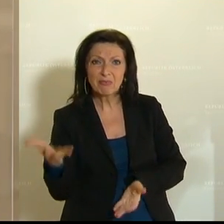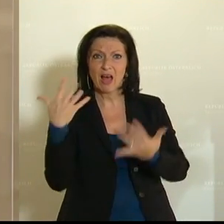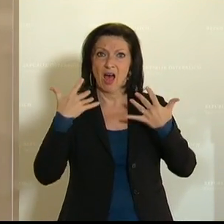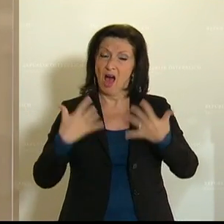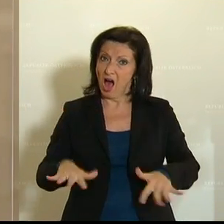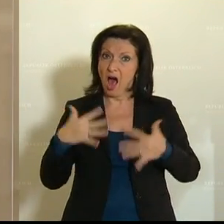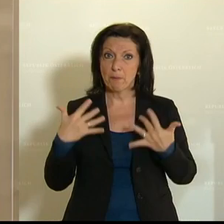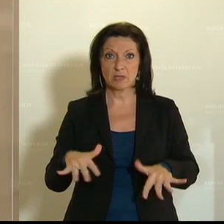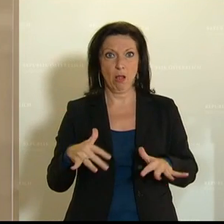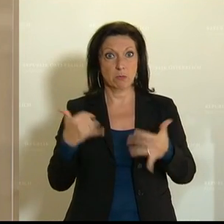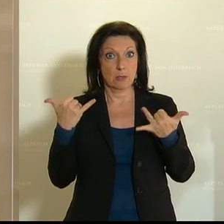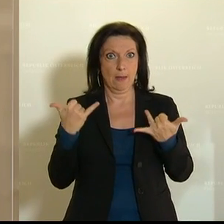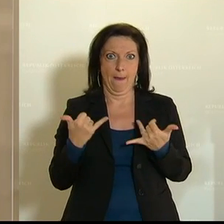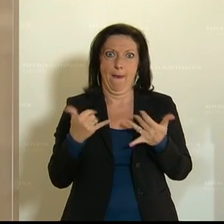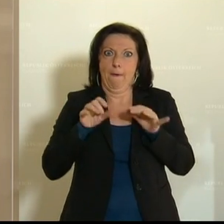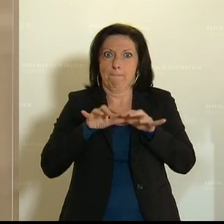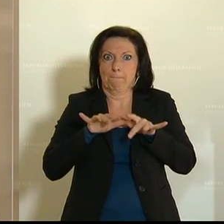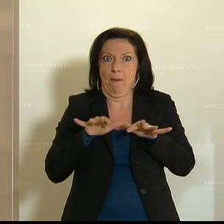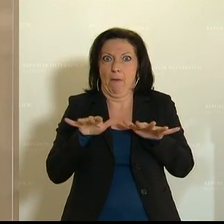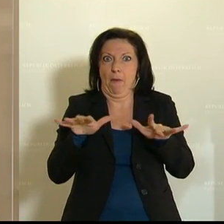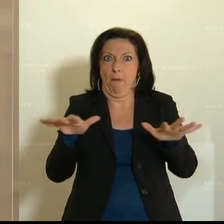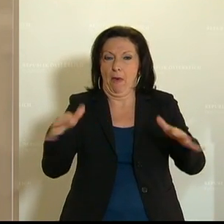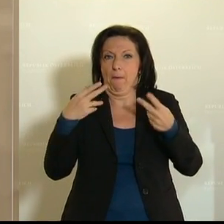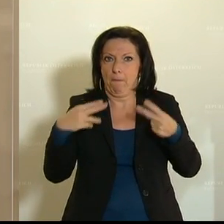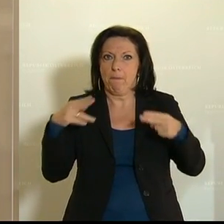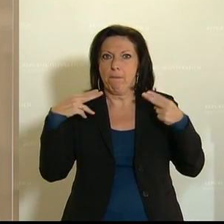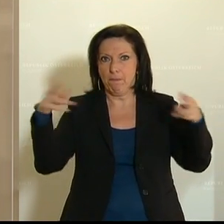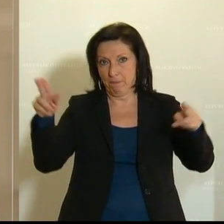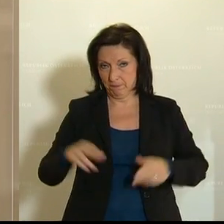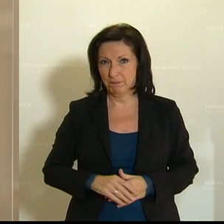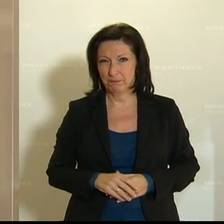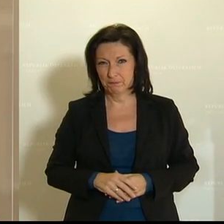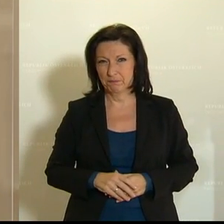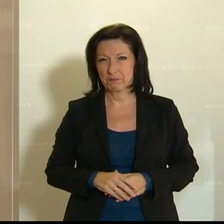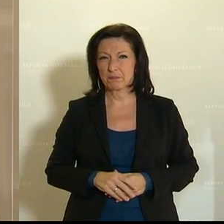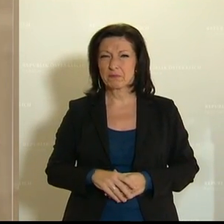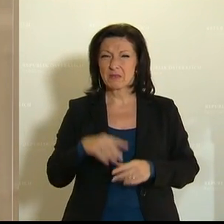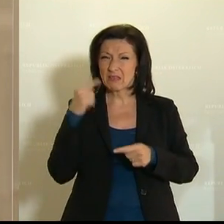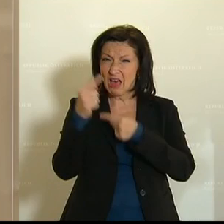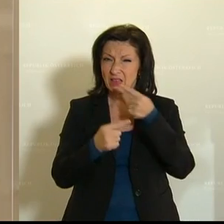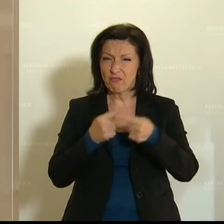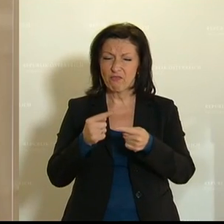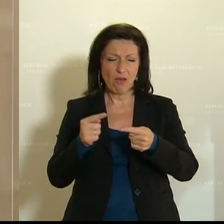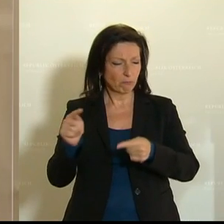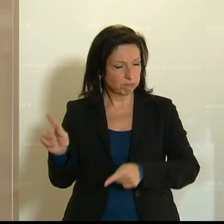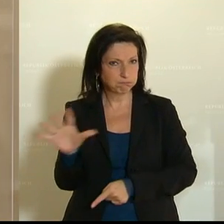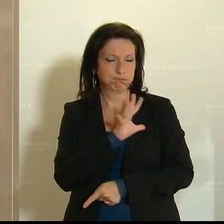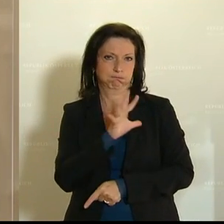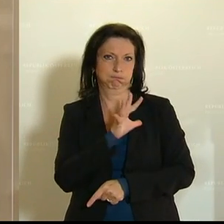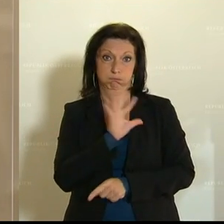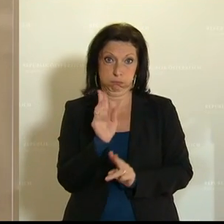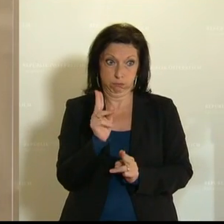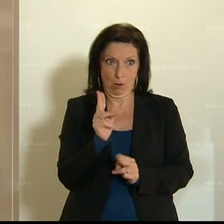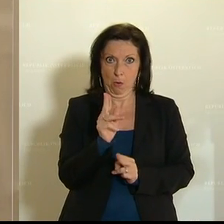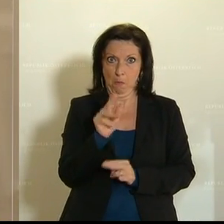Arbeitslosigkeit verfestigt sich in Österreich von Tag zu Tag. Und das ist eine hochgefährliche Entwicklung, weil es vor allem